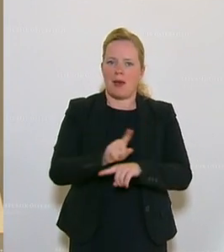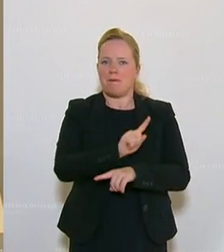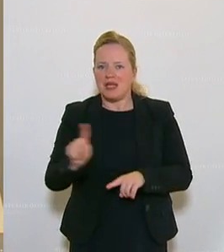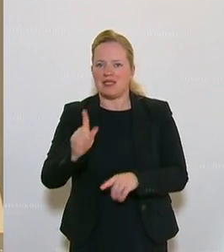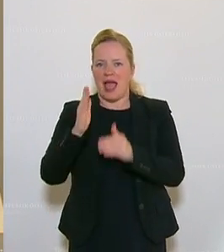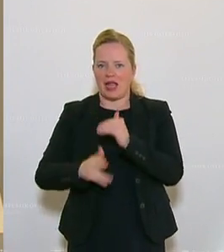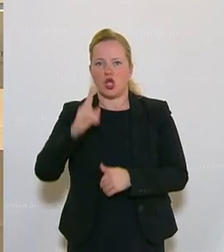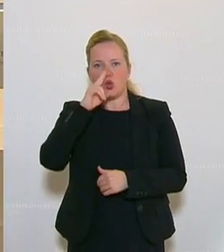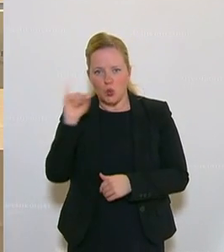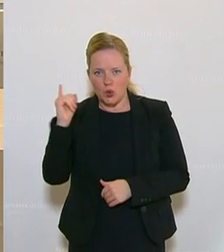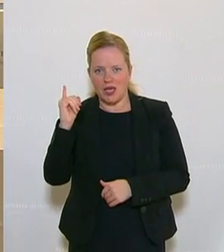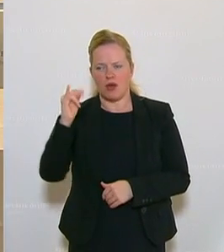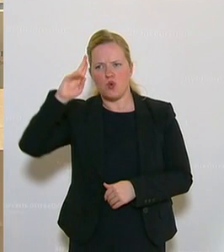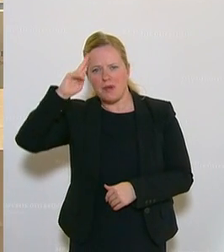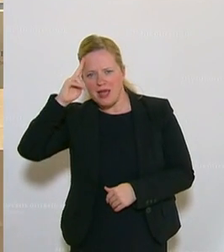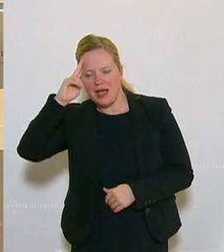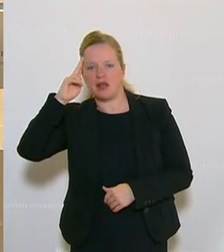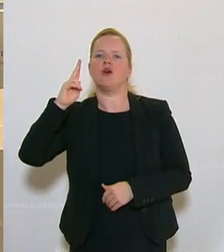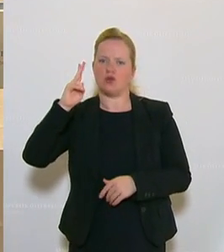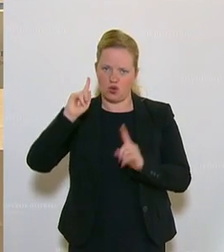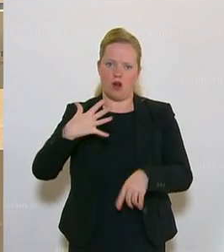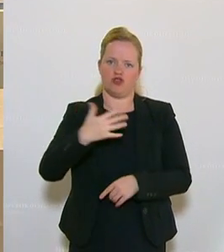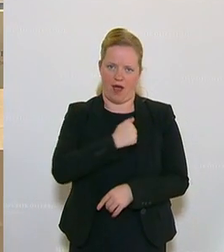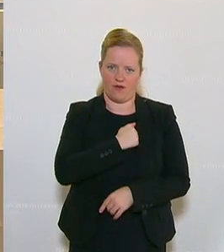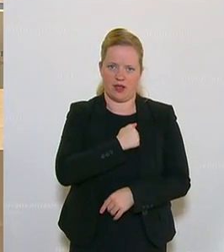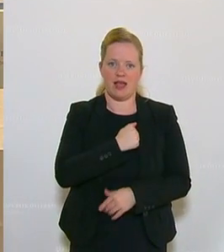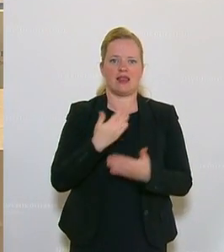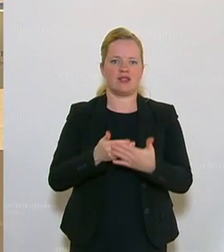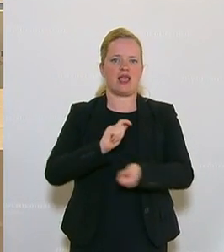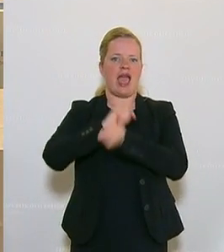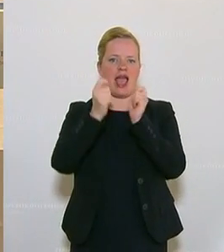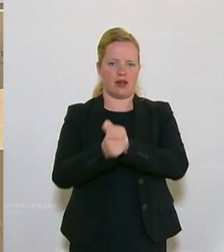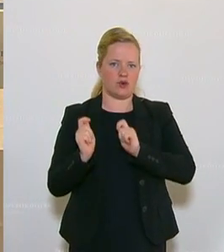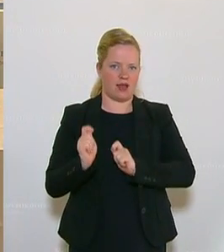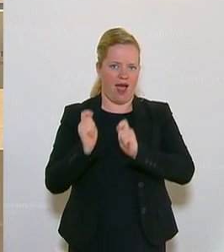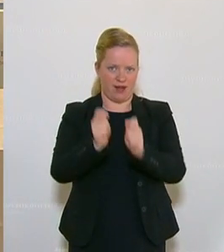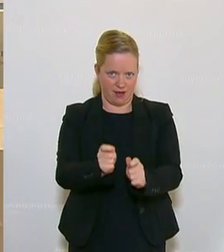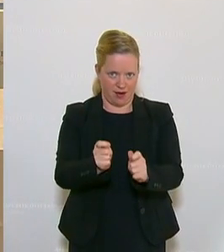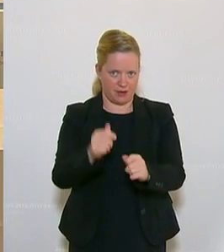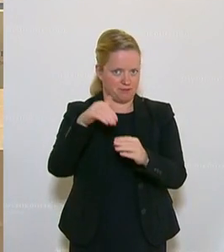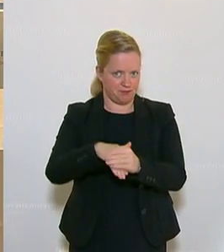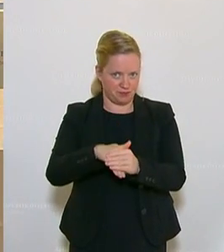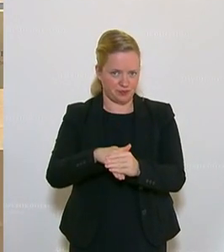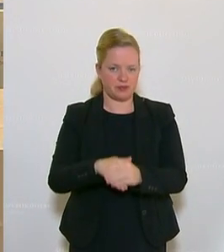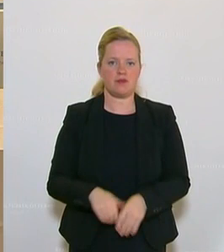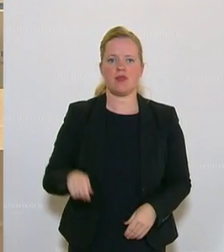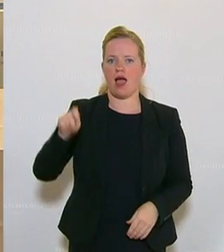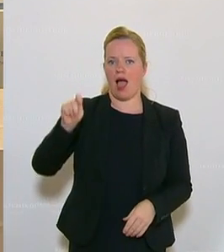nachzudenken und es zu schaffen. Und daher bringe ich auch hier einen Abänderungsantrag ein. Die